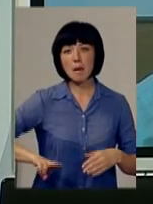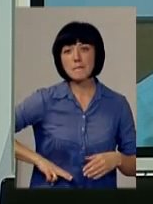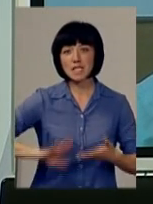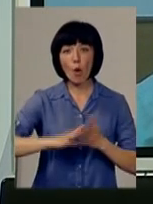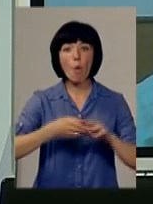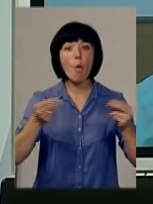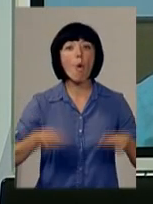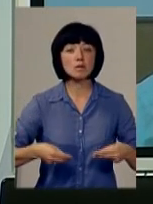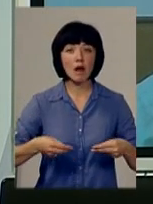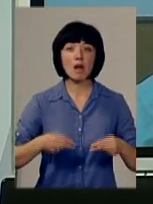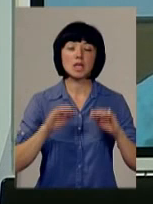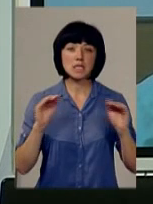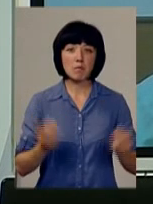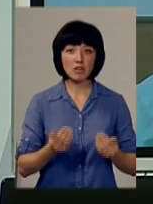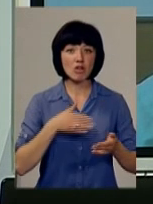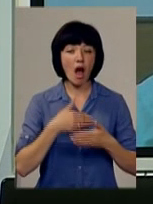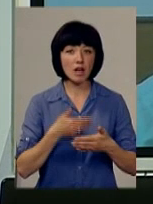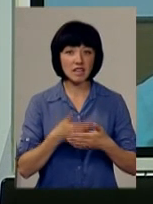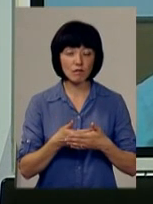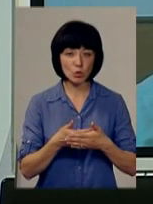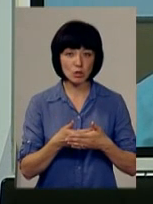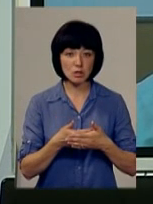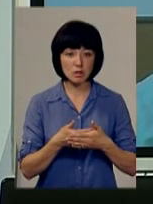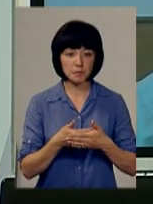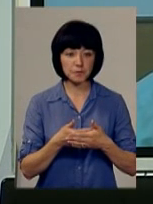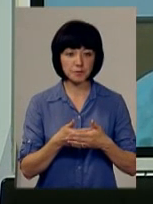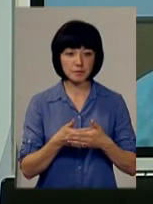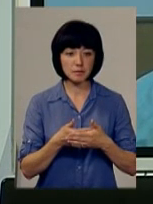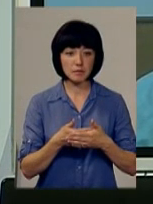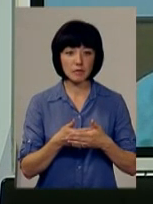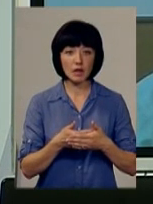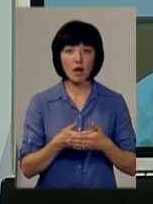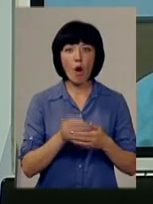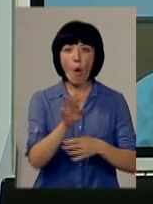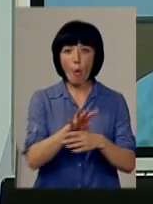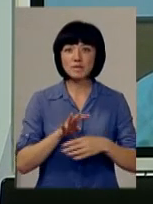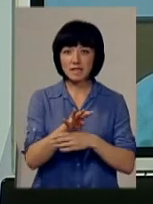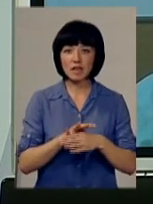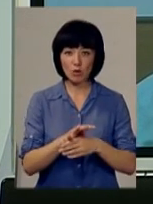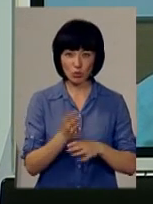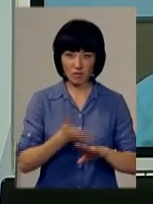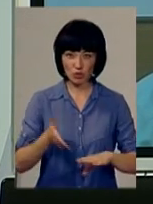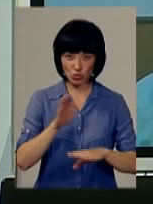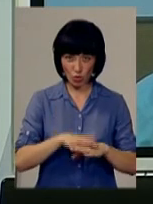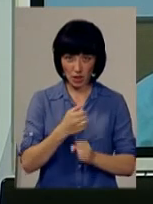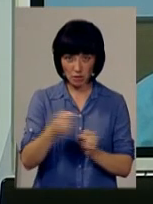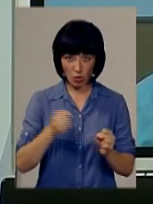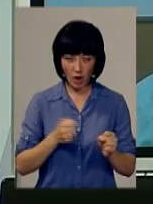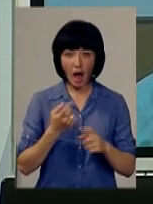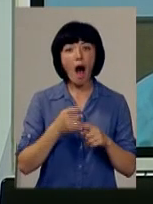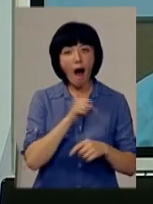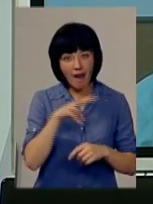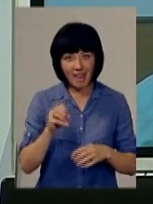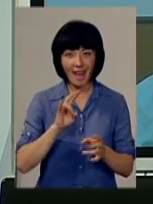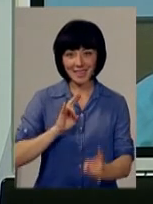Певна, якби, зменшення активності, там, умовно кажучи, менше там обстрілюють з важкої артилерії, менше цей. Але диверсійні